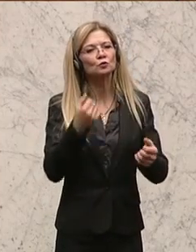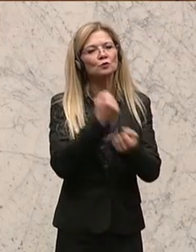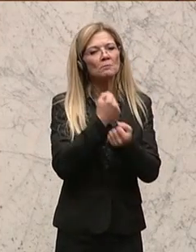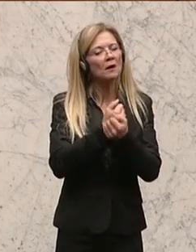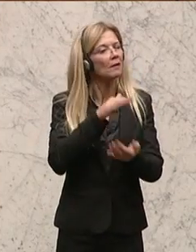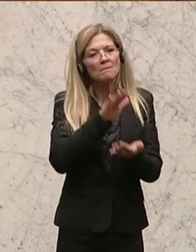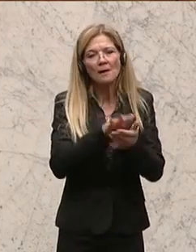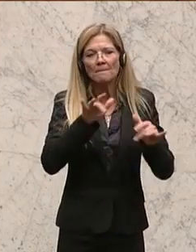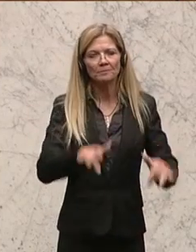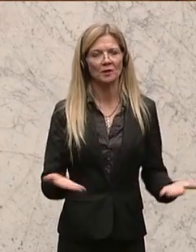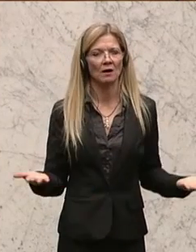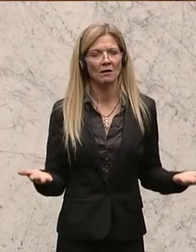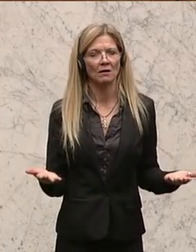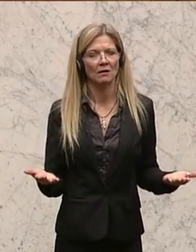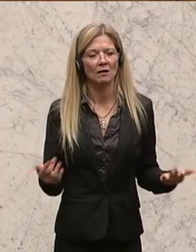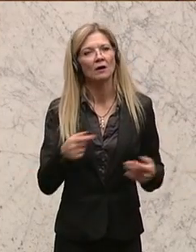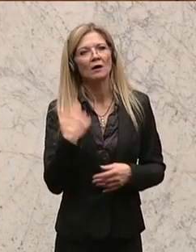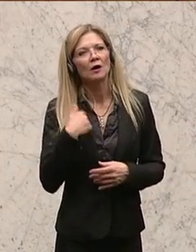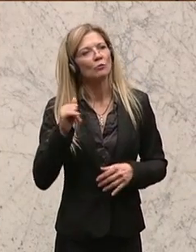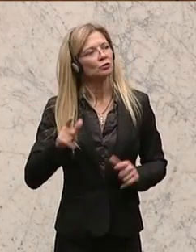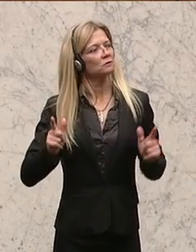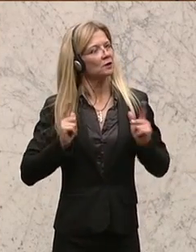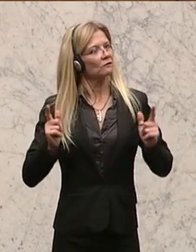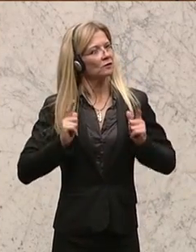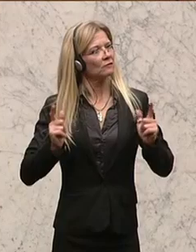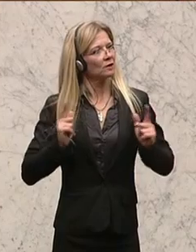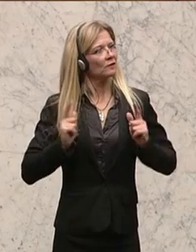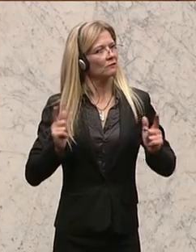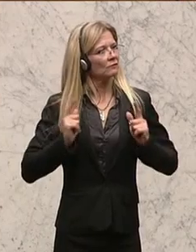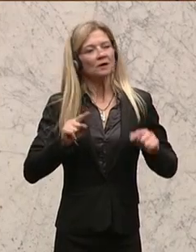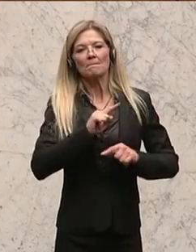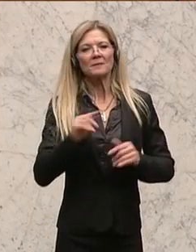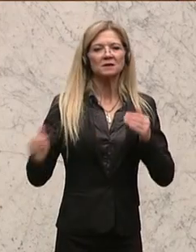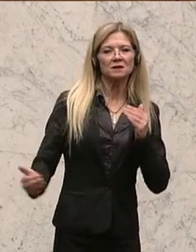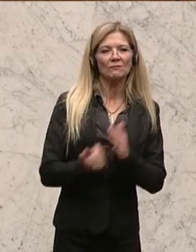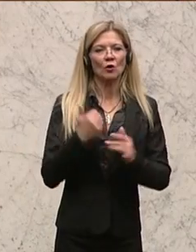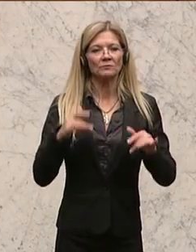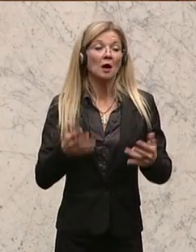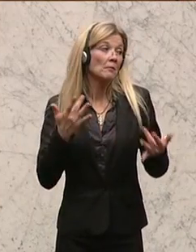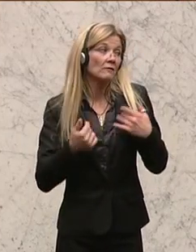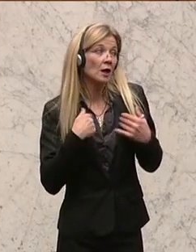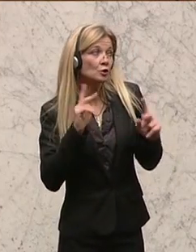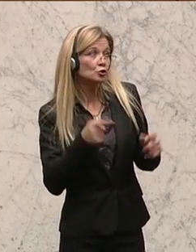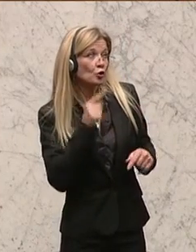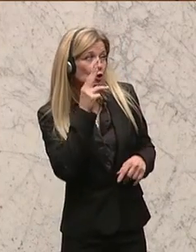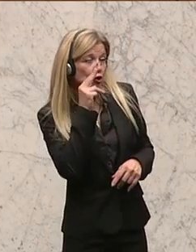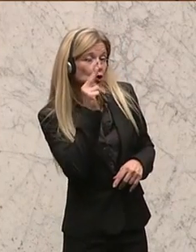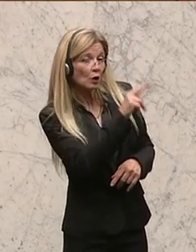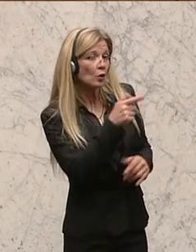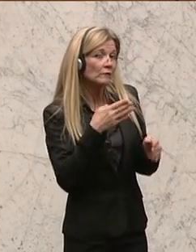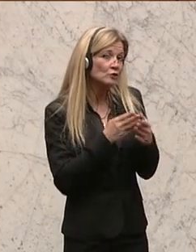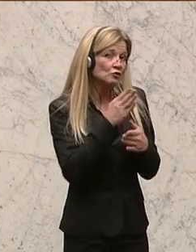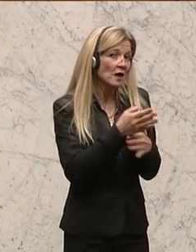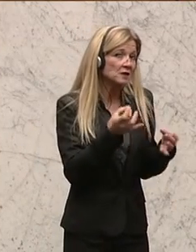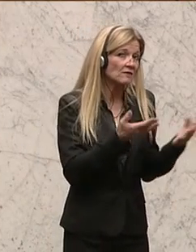bestehen. Wir müssen auf eine Reform weiterhin warten. Aber vielleicht sollten wir Anleihen der Schweiz nehmen und uns stärker